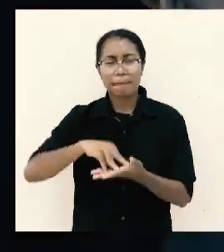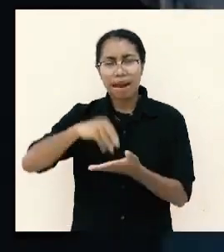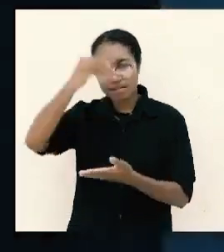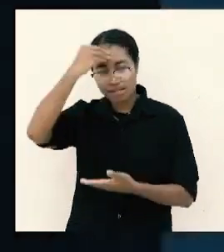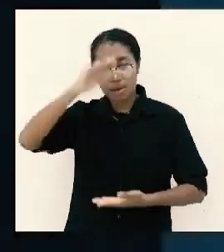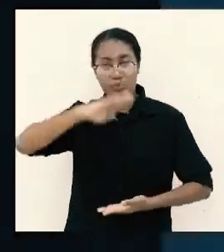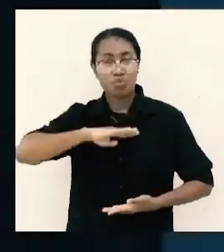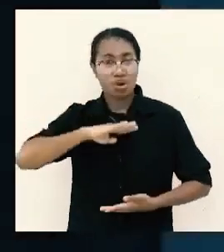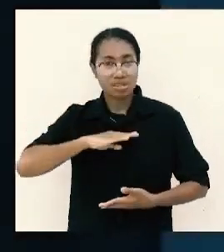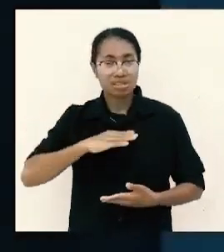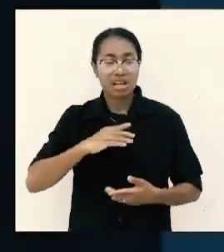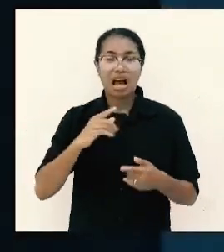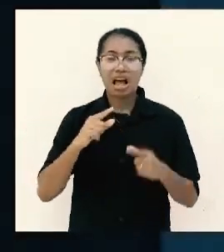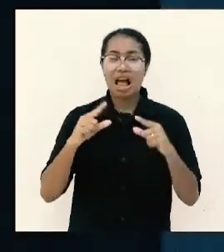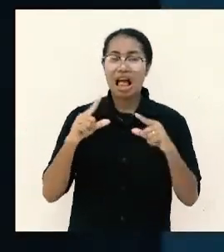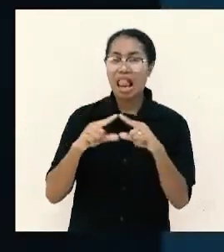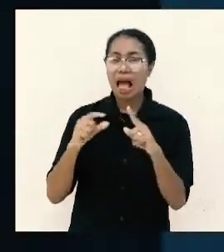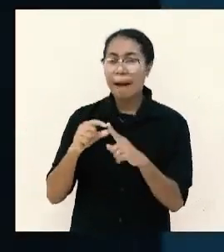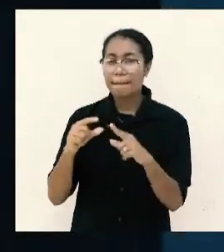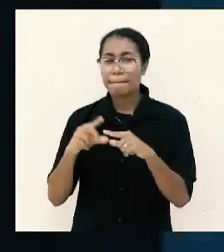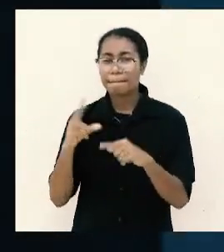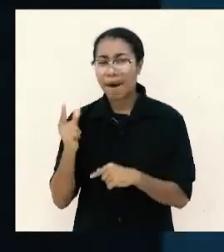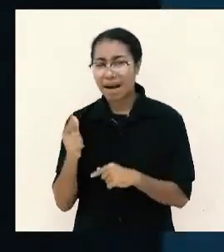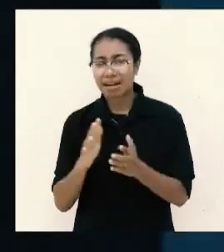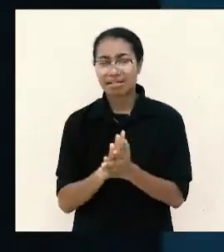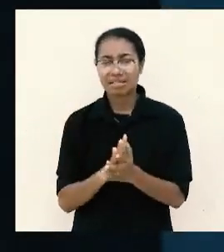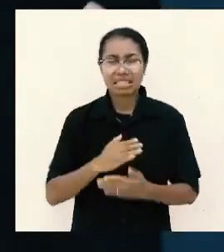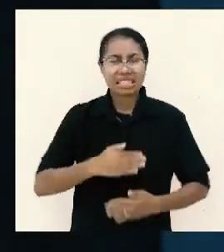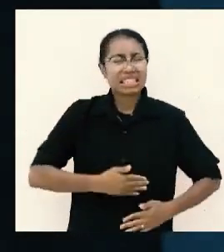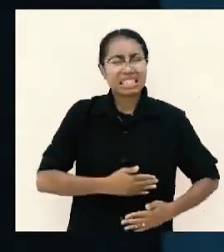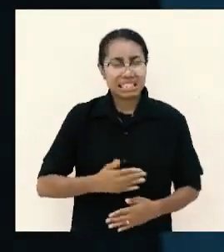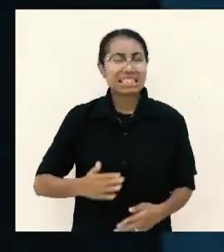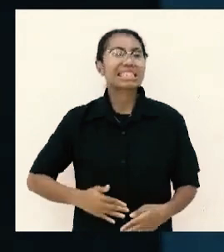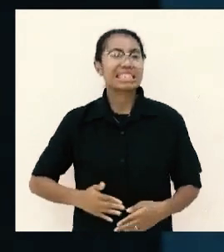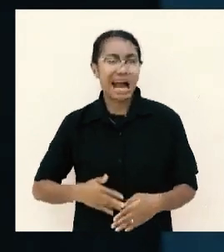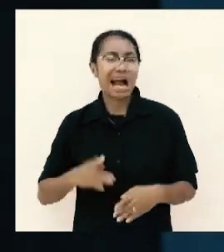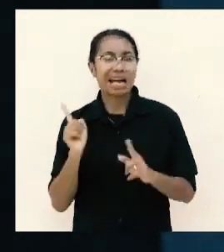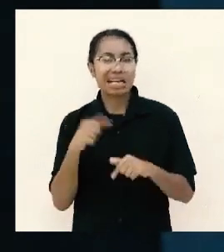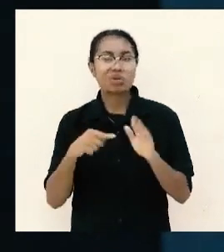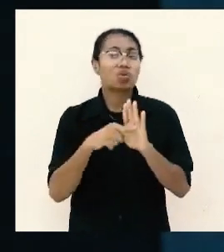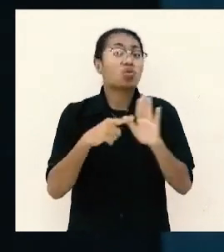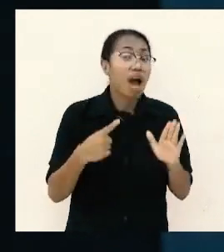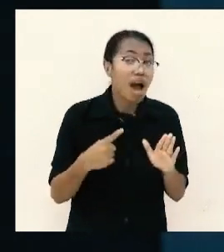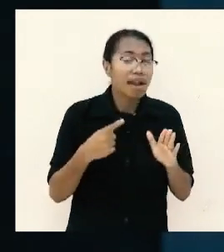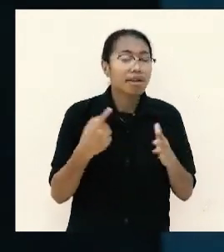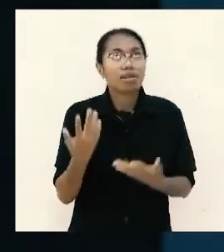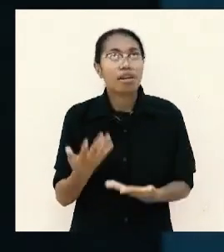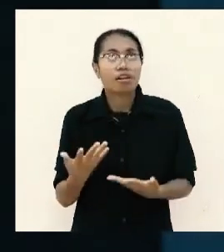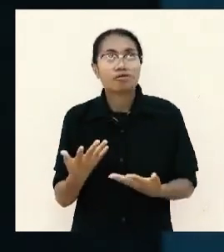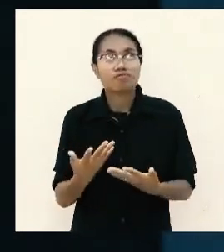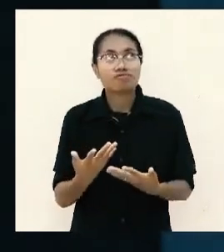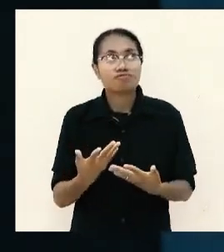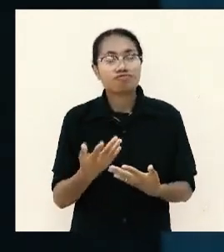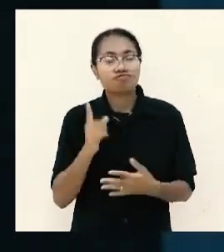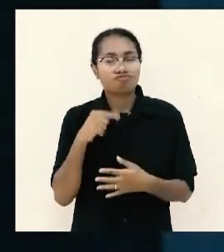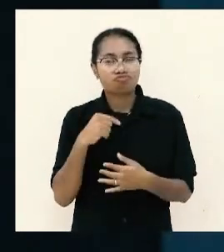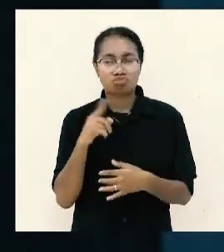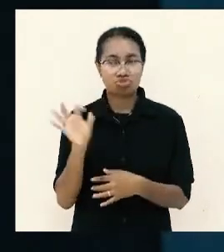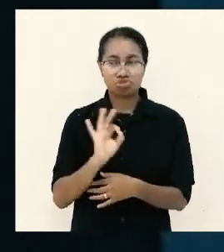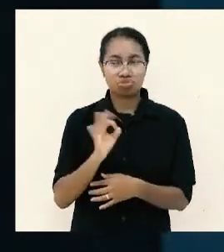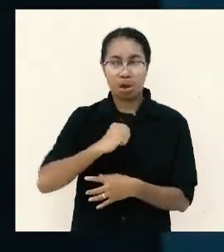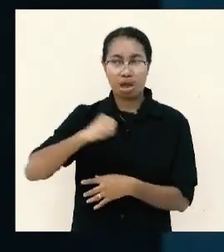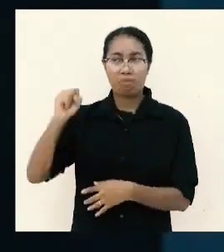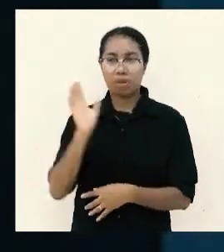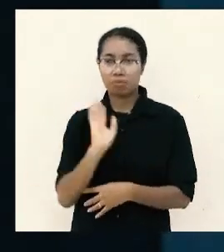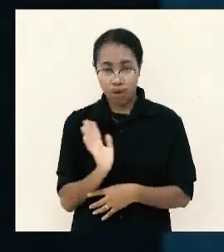dalam keadaan lapar kenyang kekurangan kelimpahan jemaat Filipi bisa merasa itu kan Paulus orang hebat kita kan tidak seperti itu